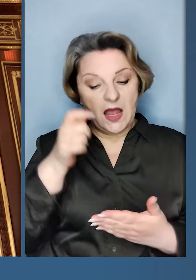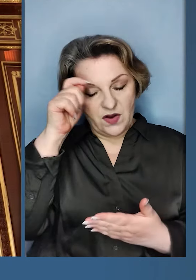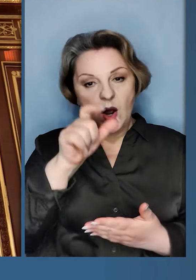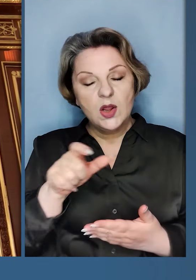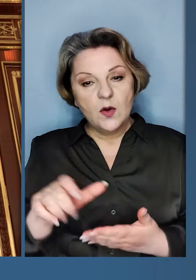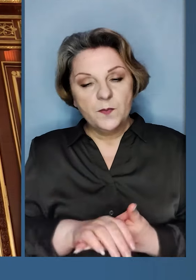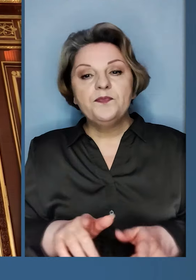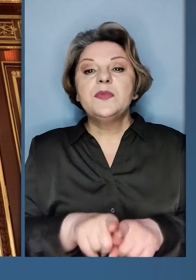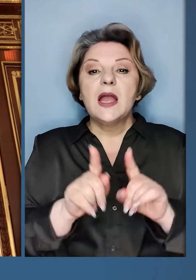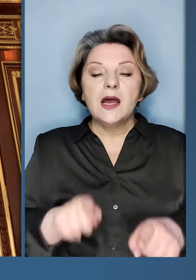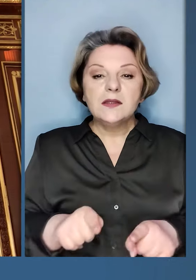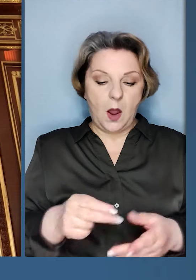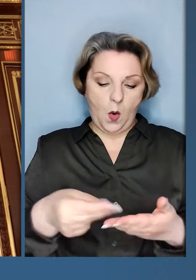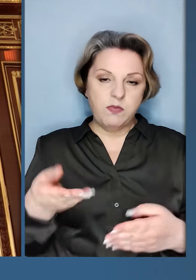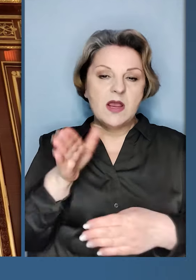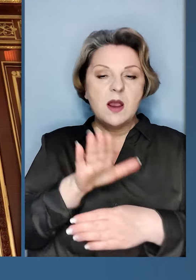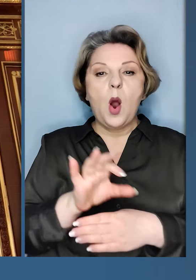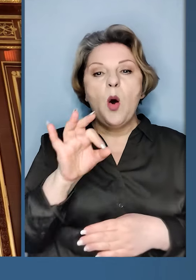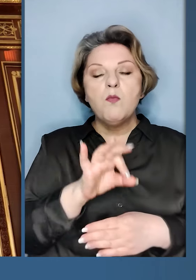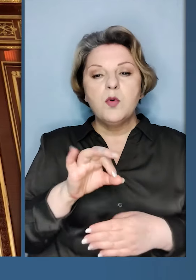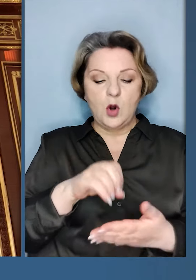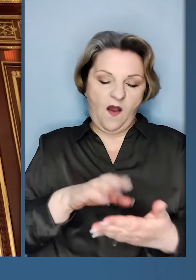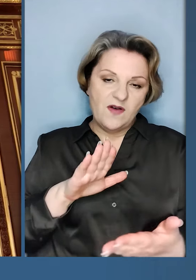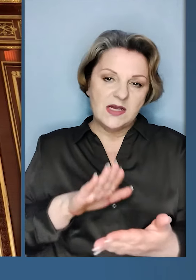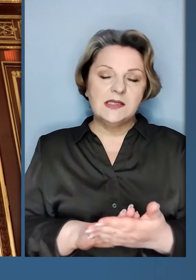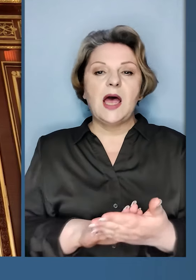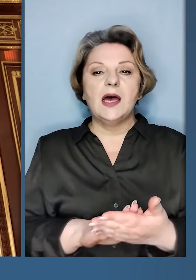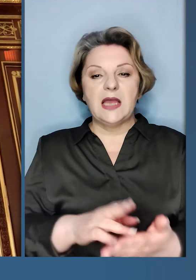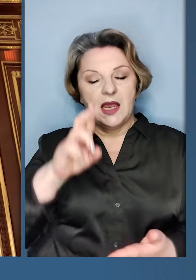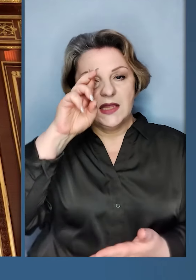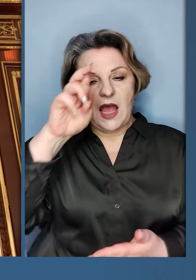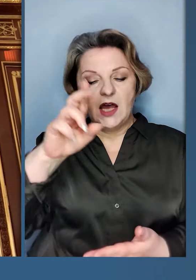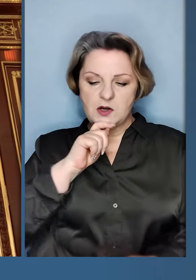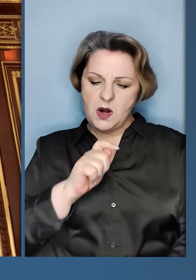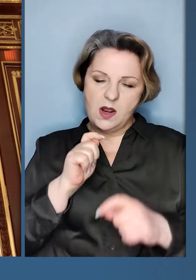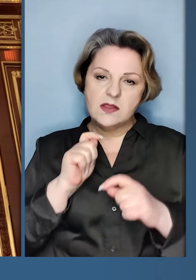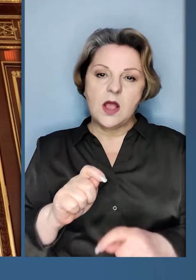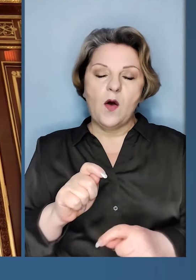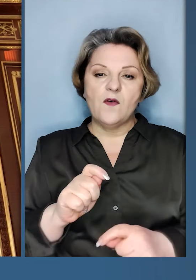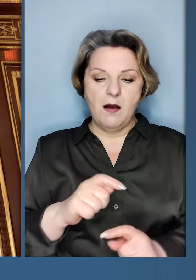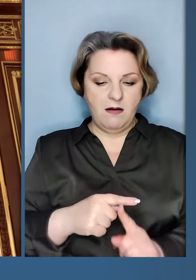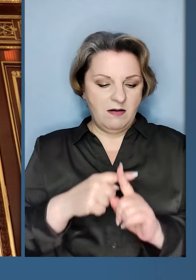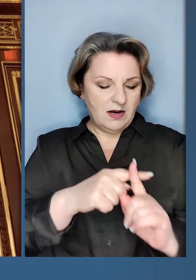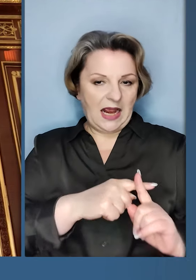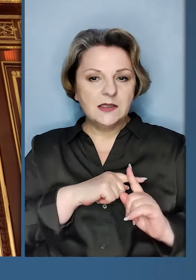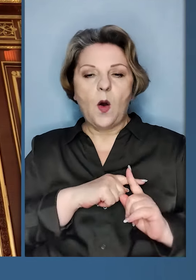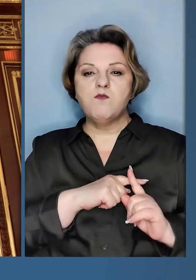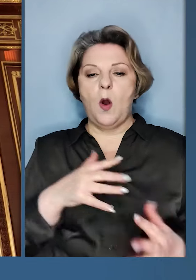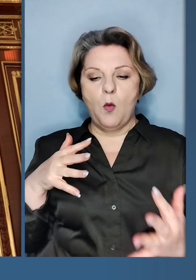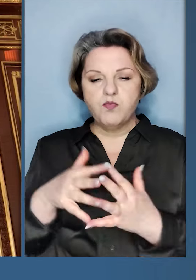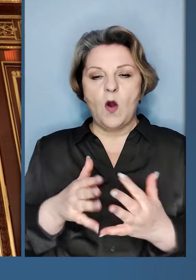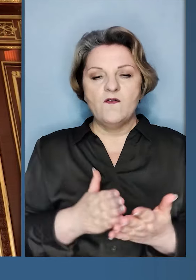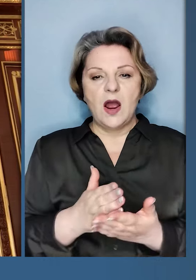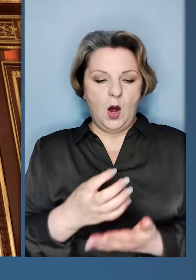Дякую хлопці. Також підписав указ про відзначення державними нагородами, хрестом бойових